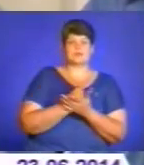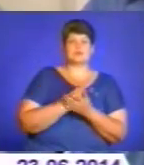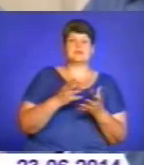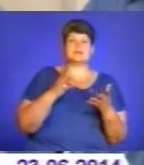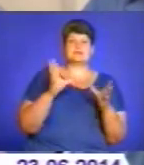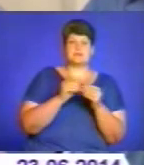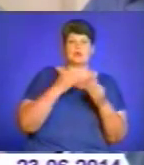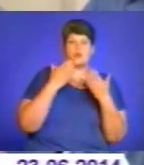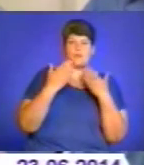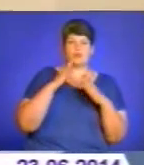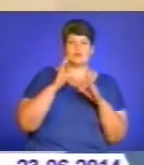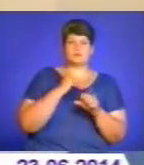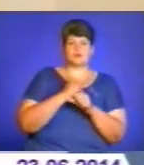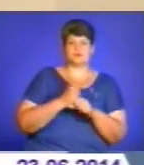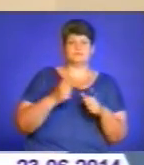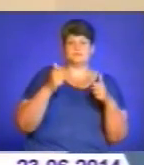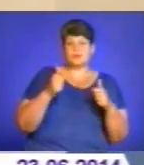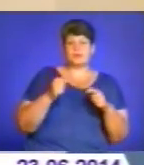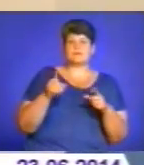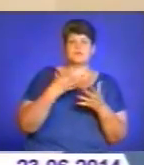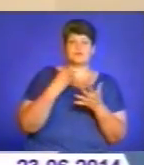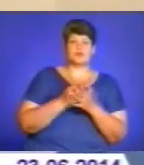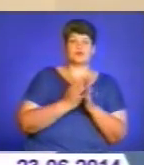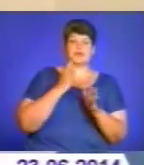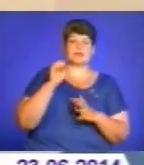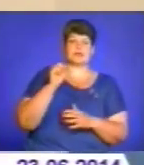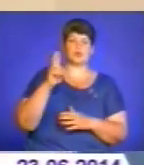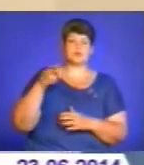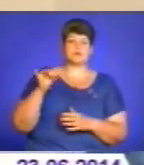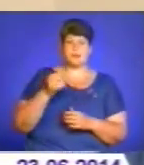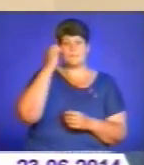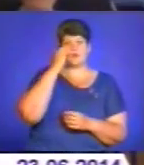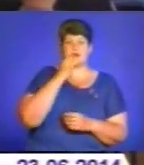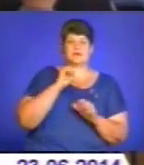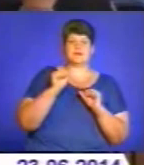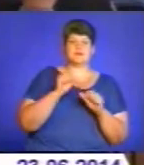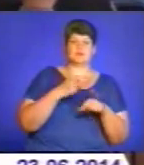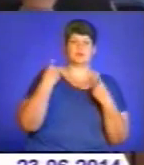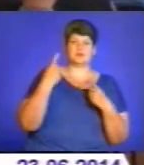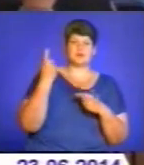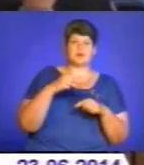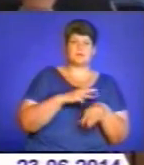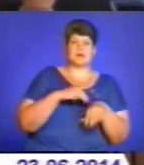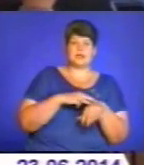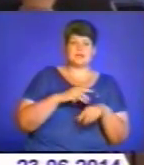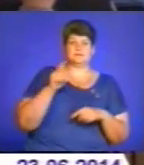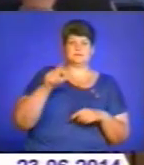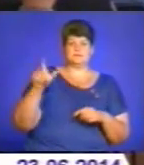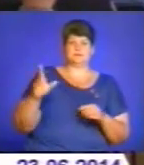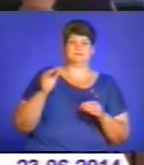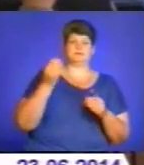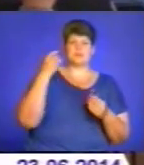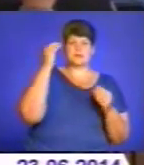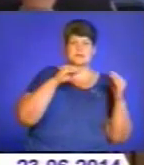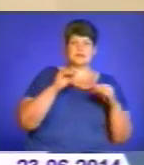мову і будемо працювати злагоджено. У свою чергу Андрій Купчак подякував керівництву обласної міліції, громадськості району та особовому складу за